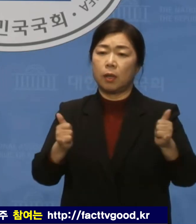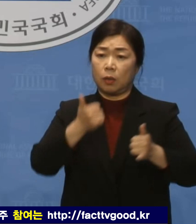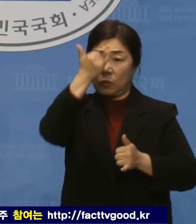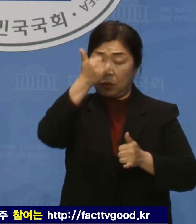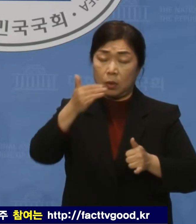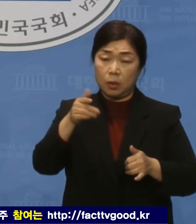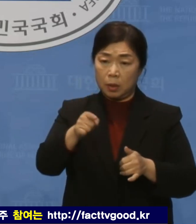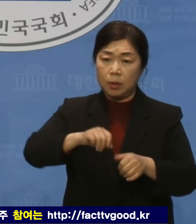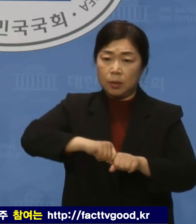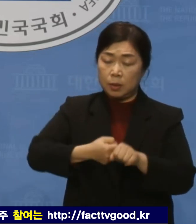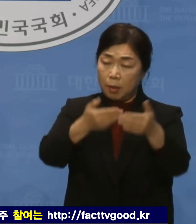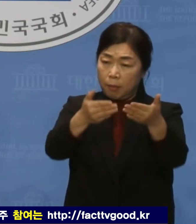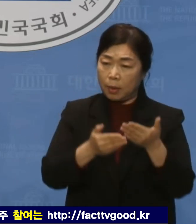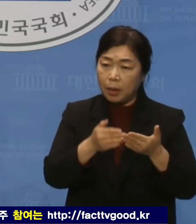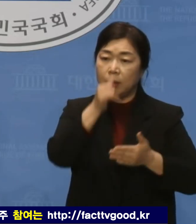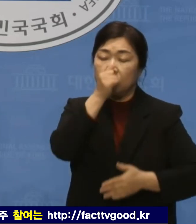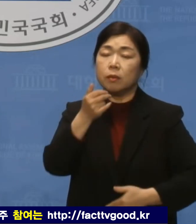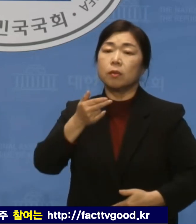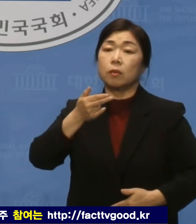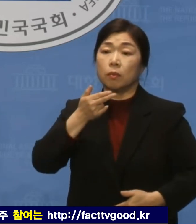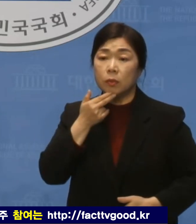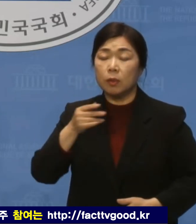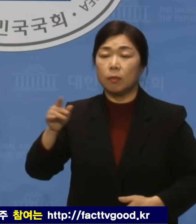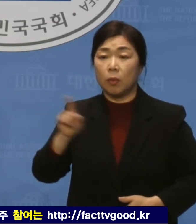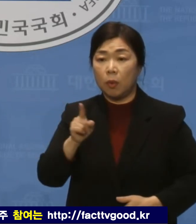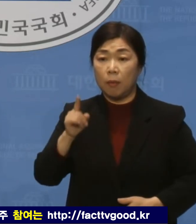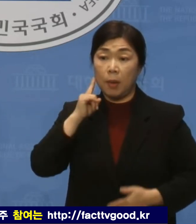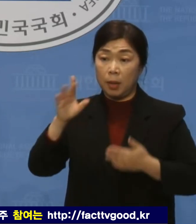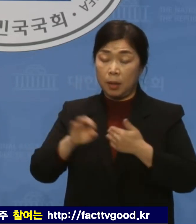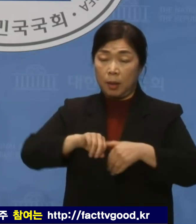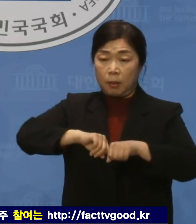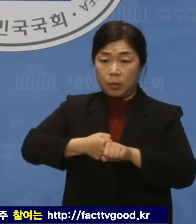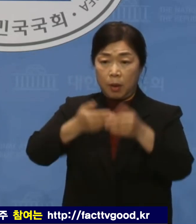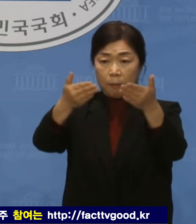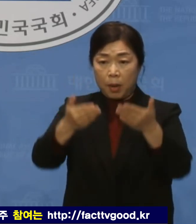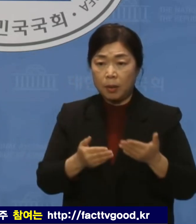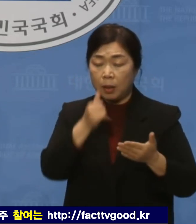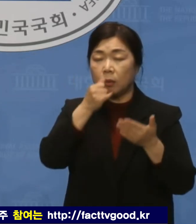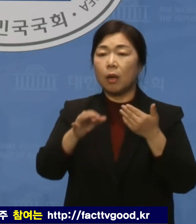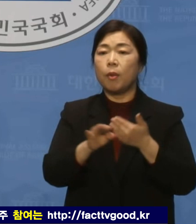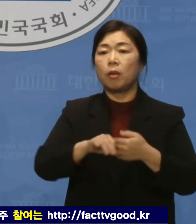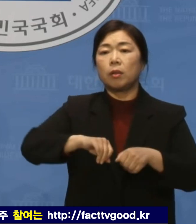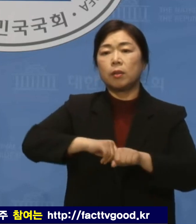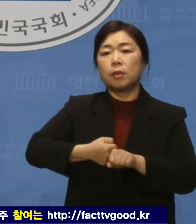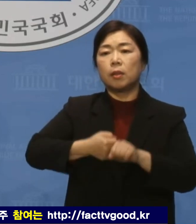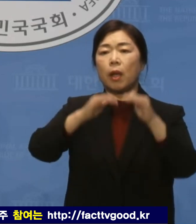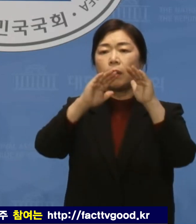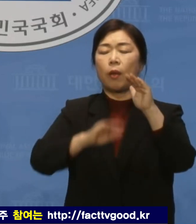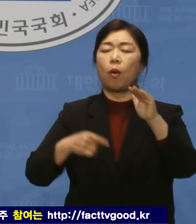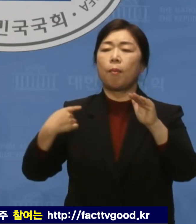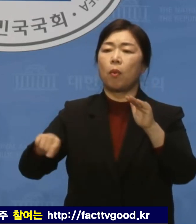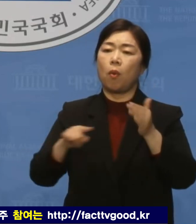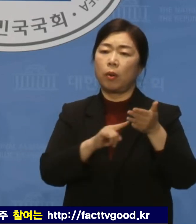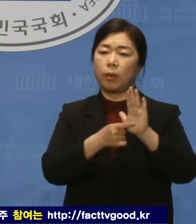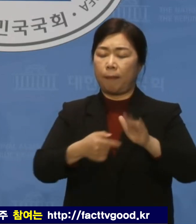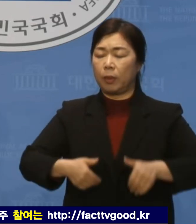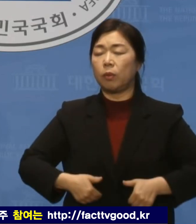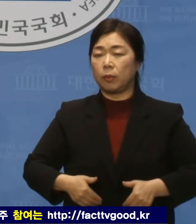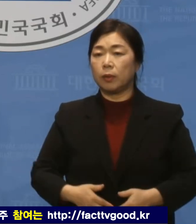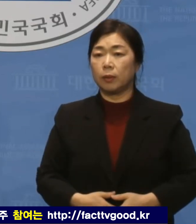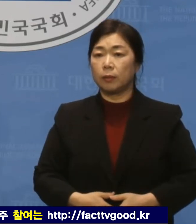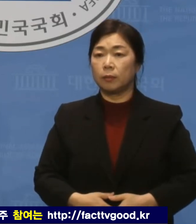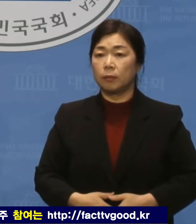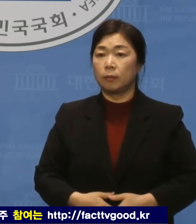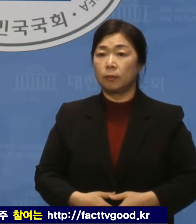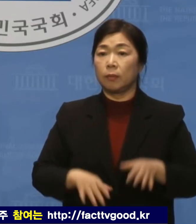받았는지 받았다면 어떠한 징계를 받았는지에 대해 답해야 합니다. 김대기